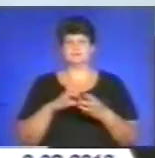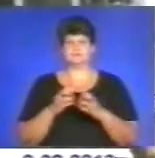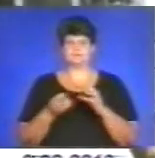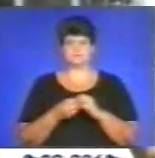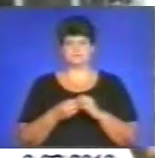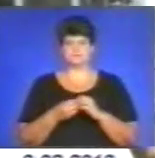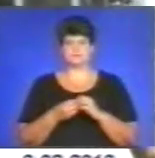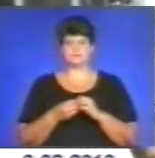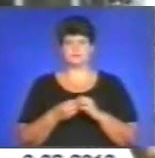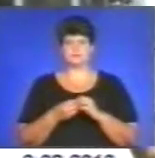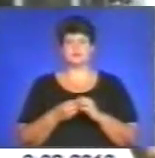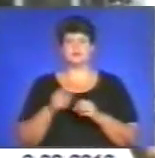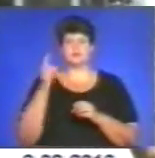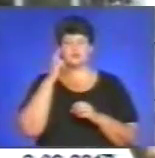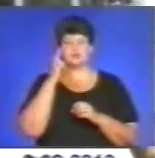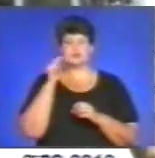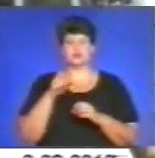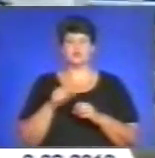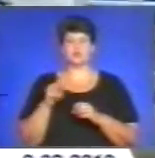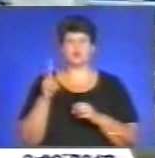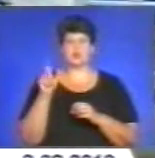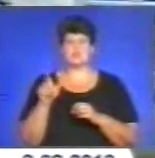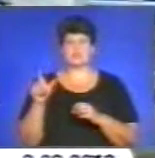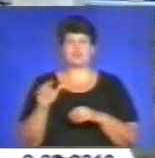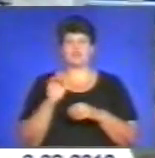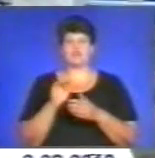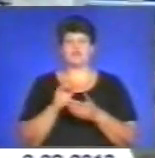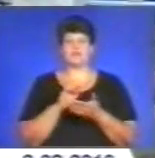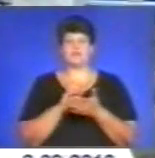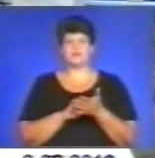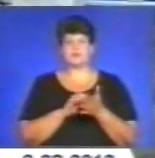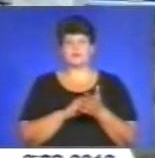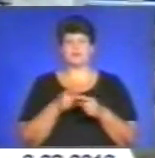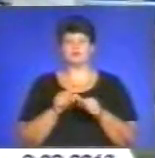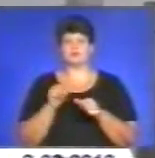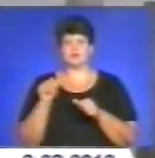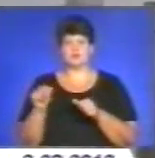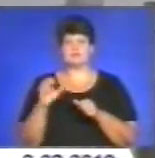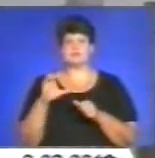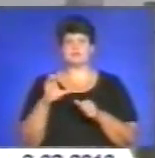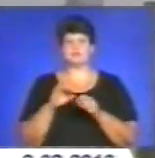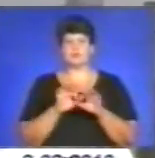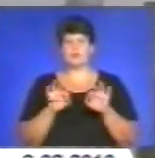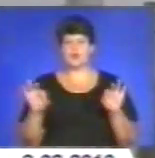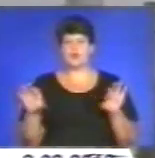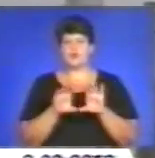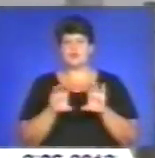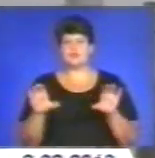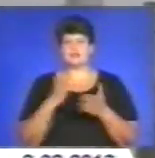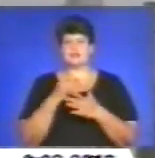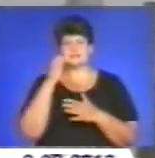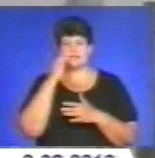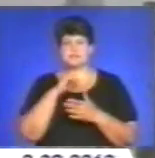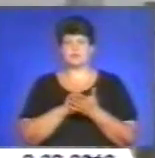проблеми». Додамо, що, на думку власника концерту, людський фактор тут майже виключений, адже сам трубопровід доволі старий. За документами, він має